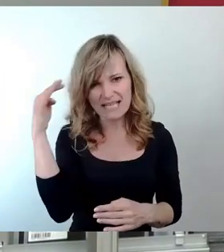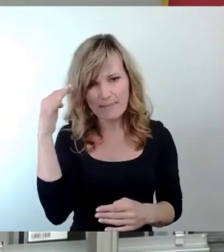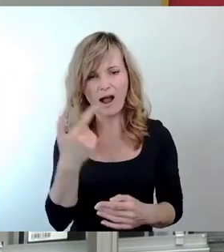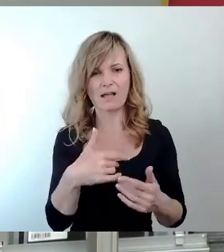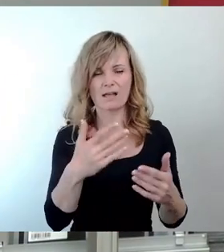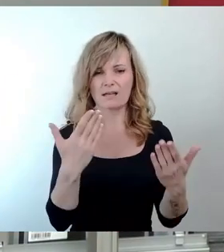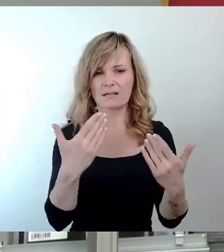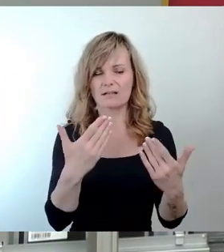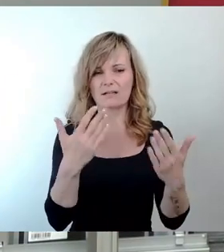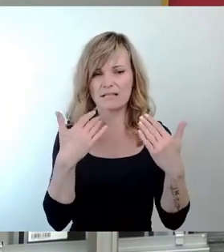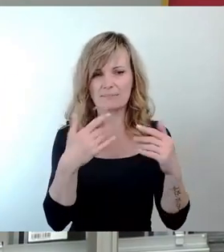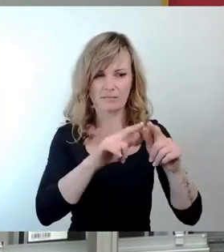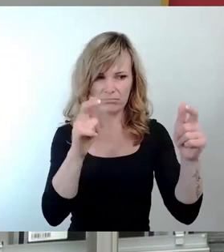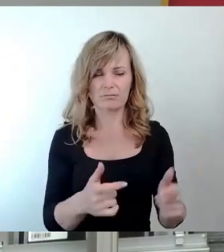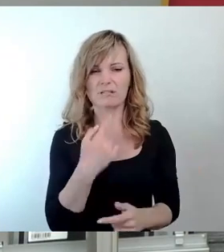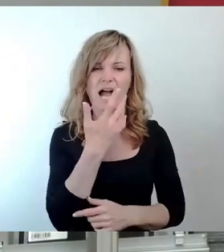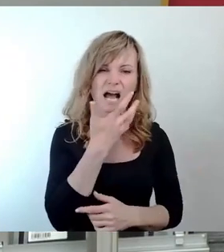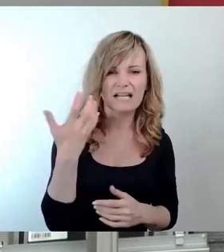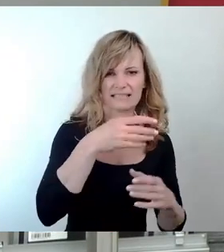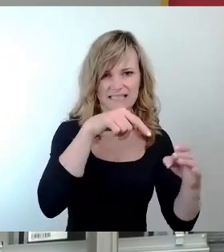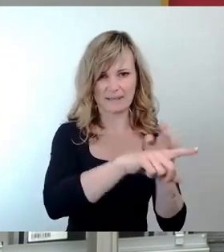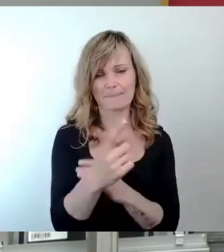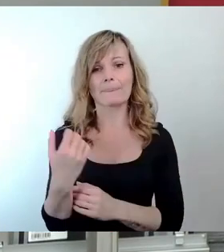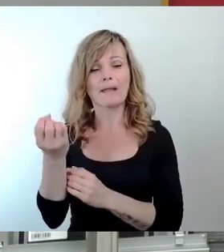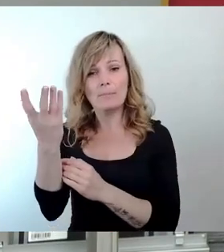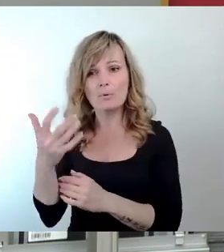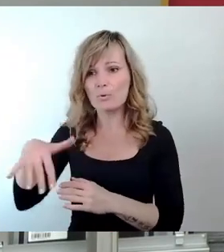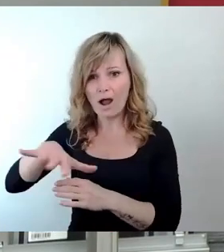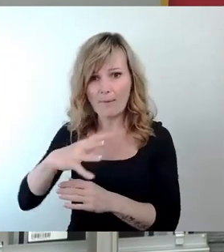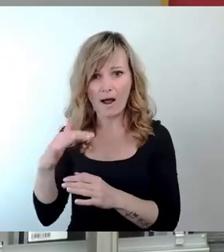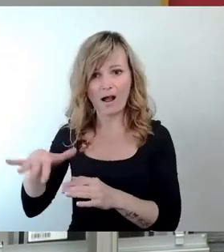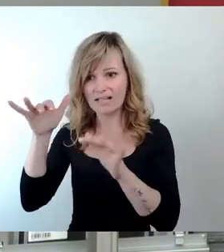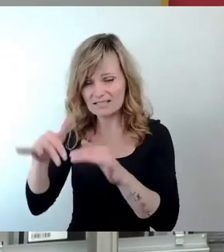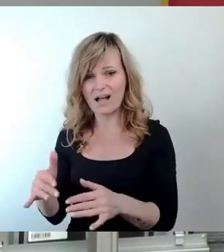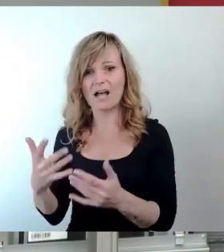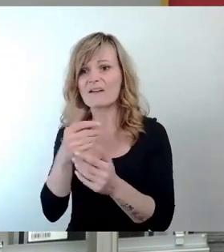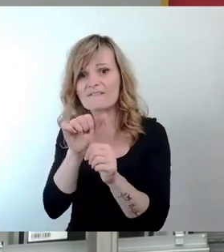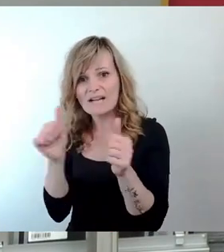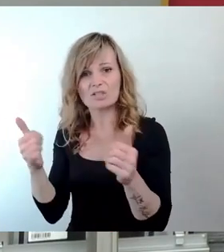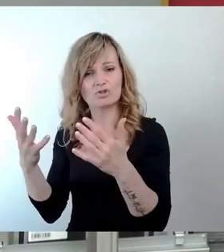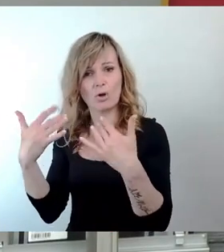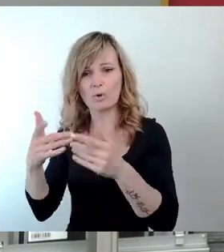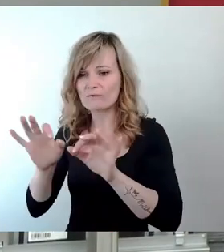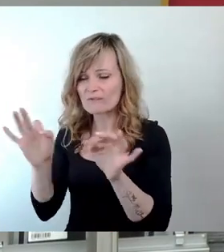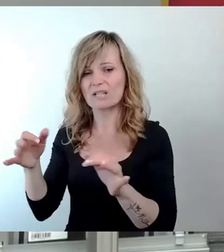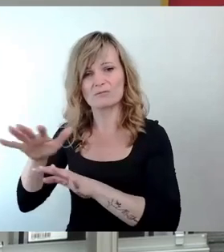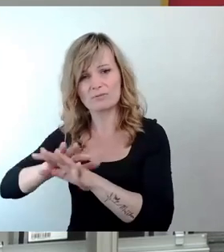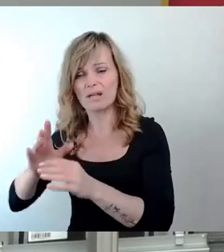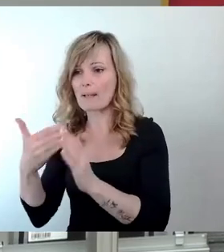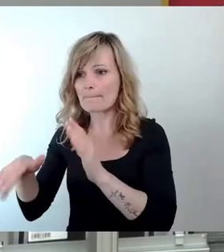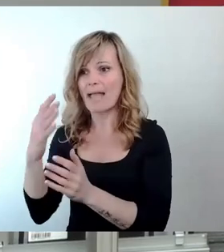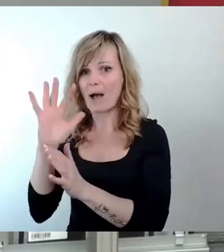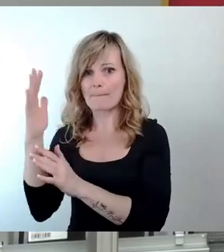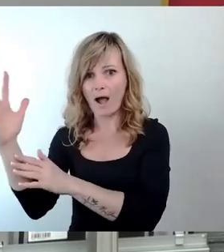Der daneben liegende Blüherpark als Bereich der Kalt- und Frischluftentstehung. Mehr Blüherpark bedeutet demnach also auch mehr